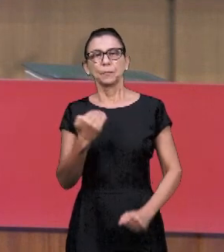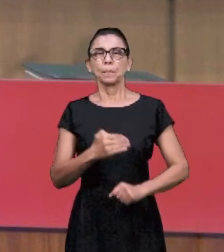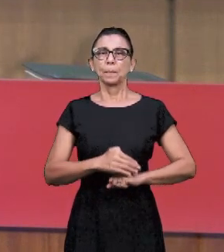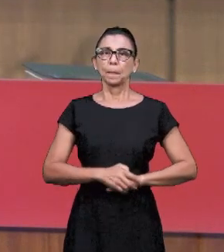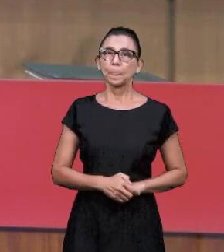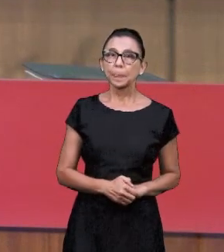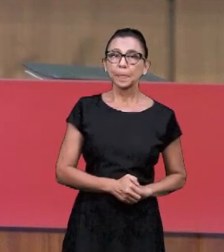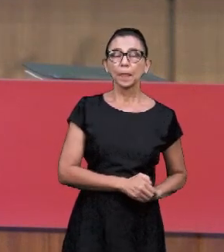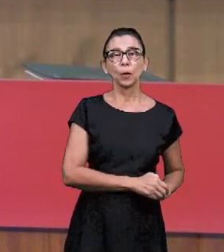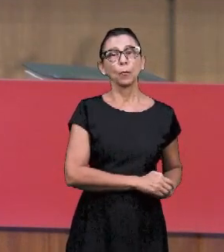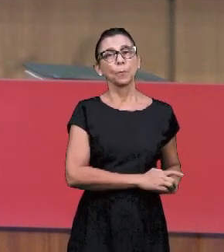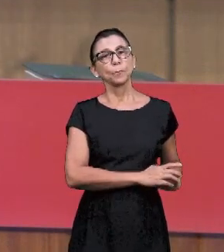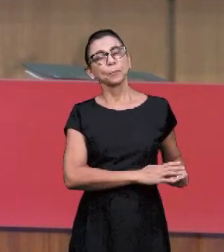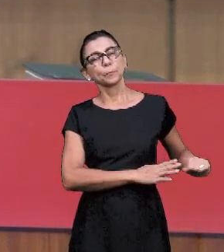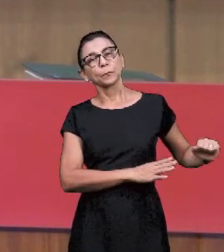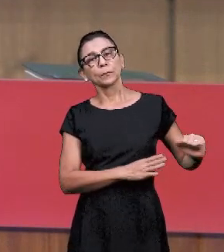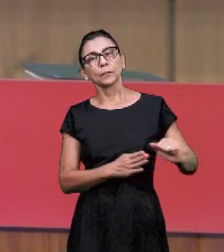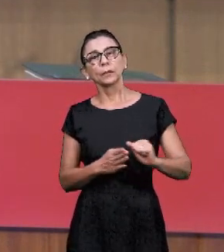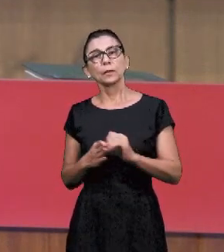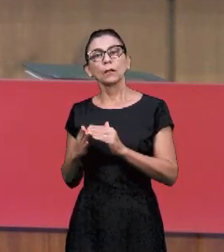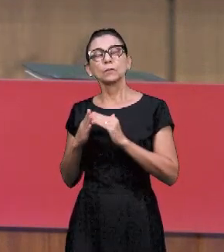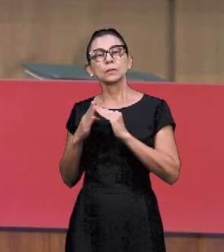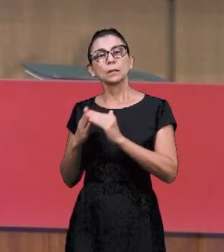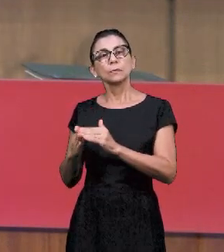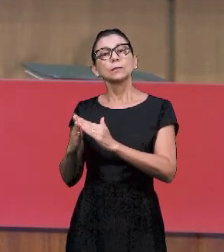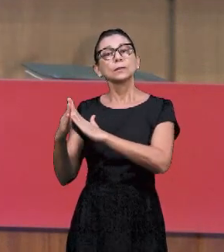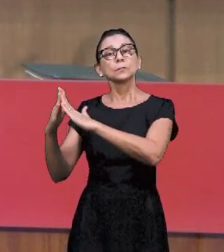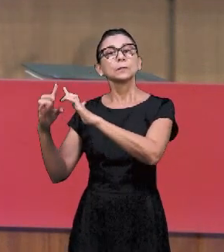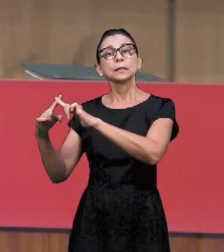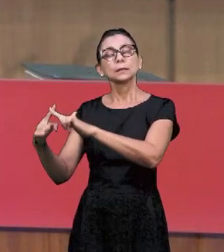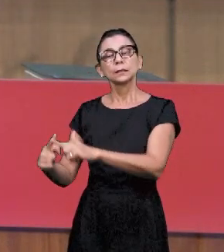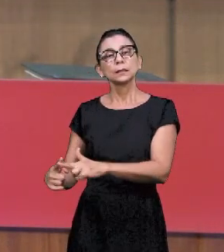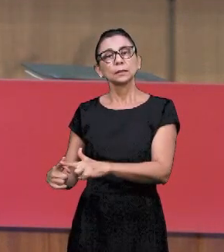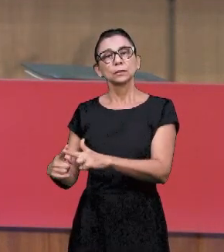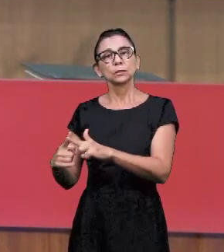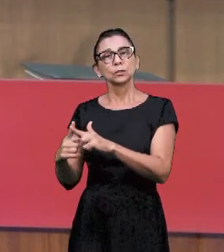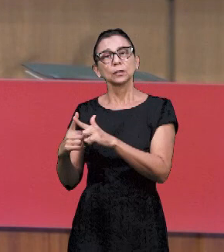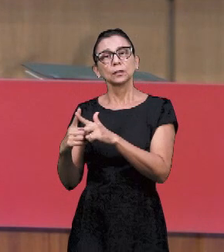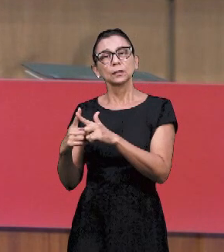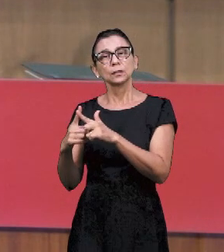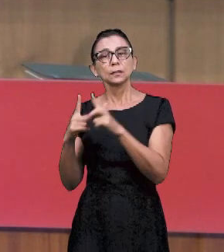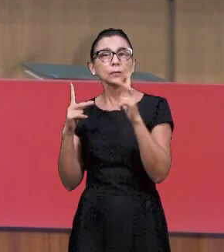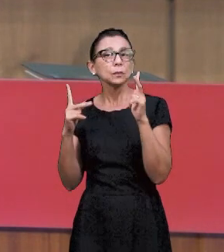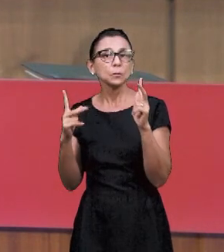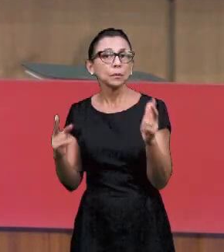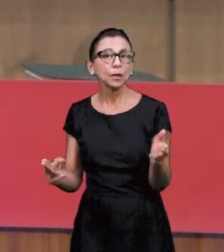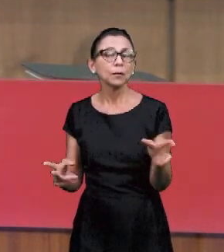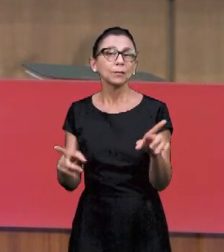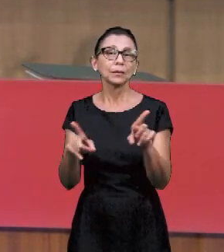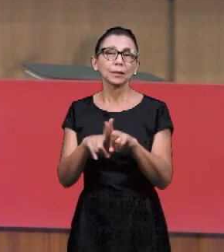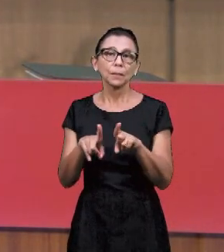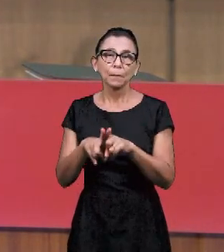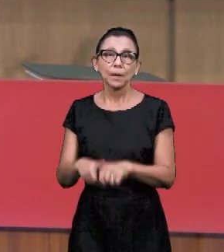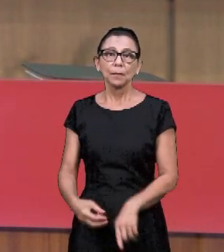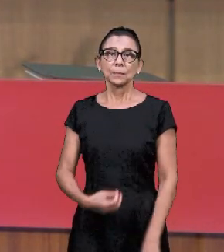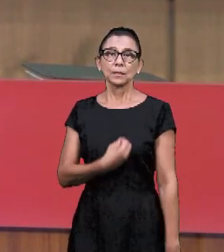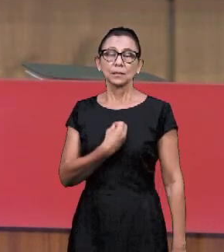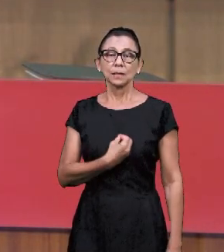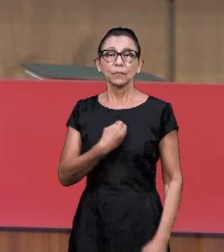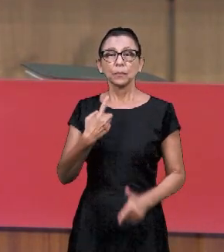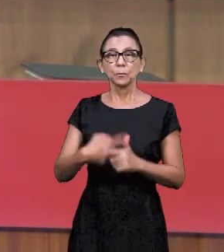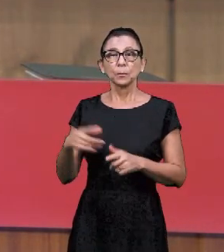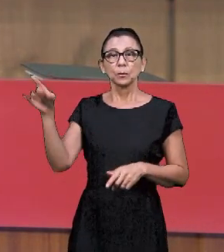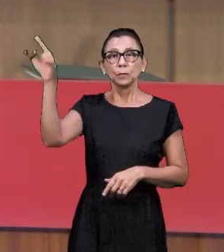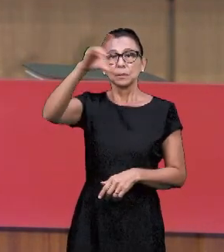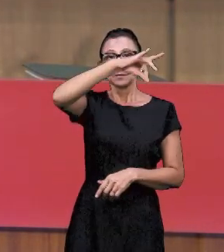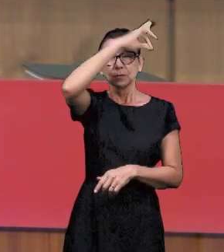циркулирует, тело умирает. Переносим это на церковь. Церковь – это тело. Но кто действует в этом теле? Это Дух Святой.